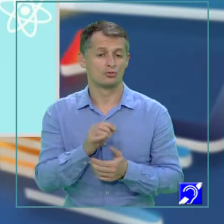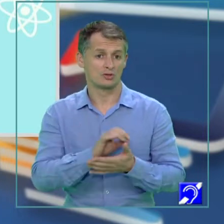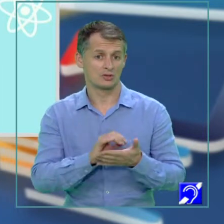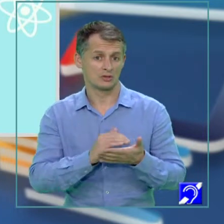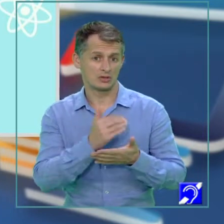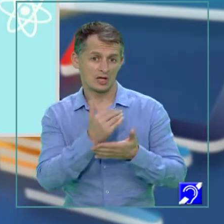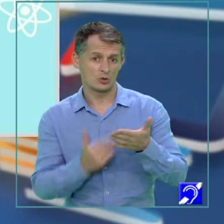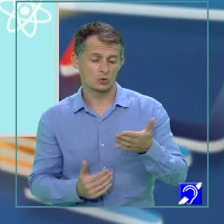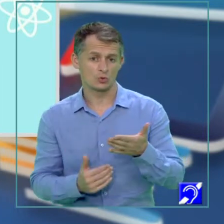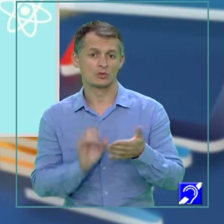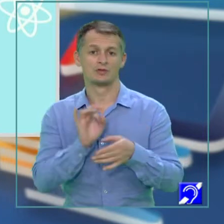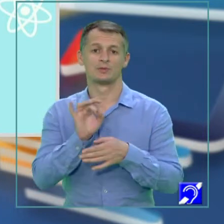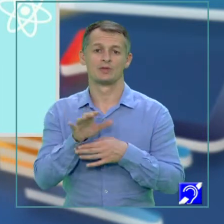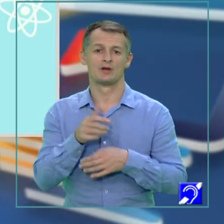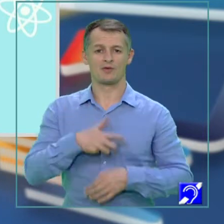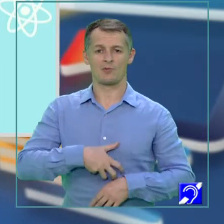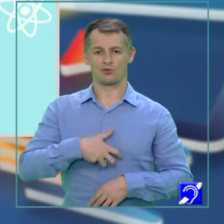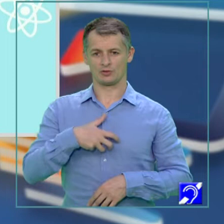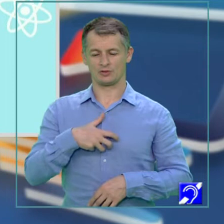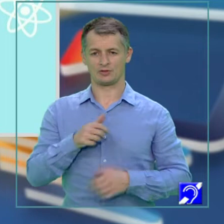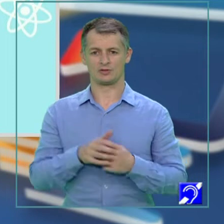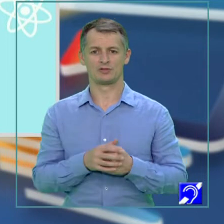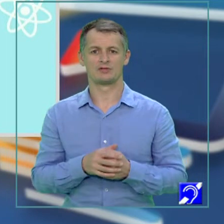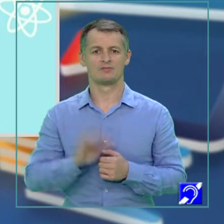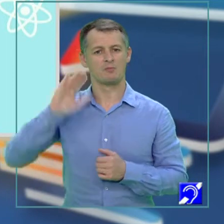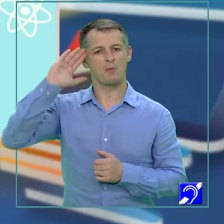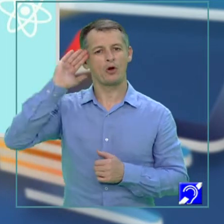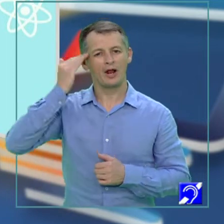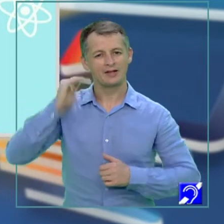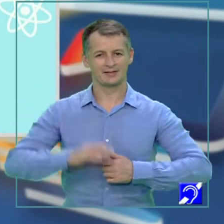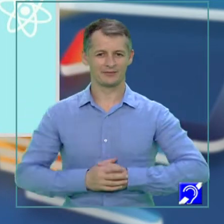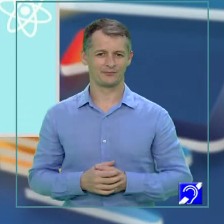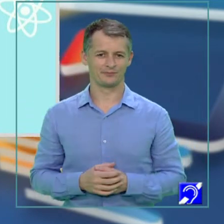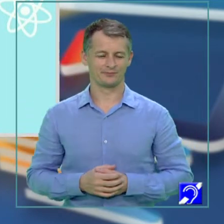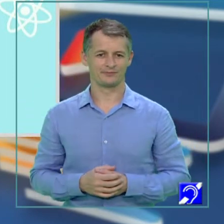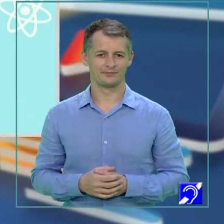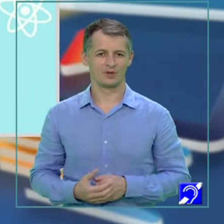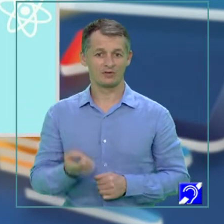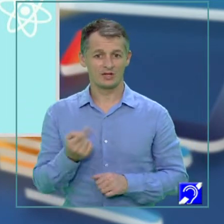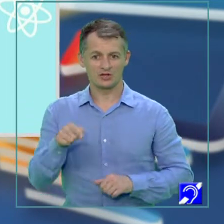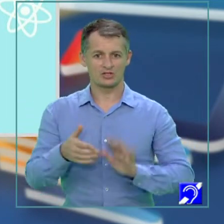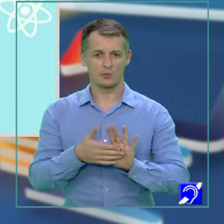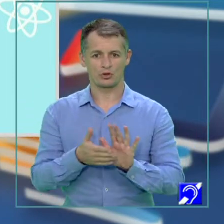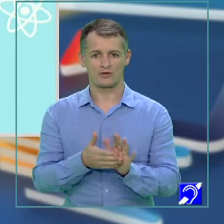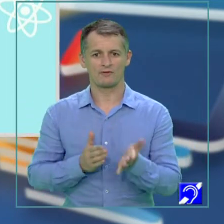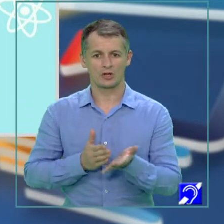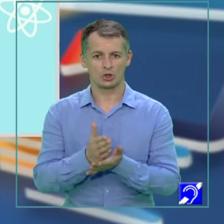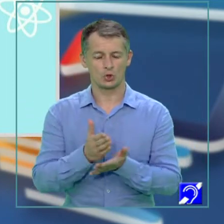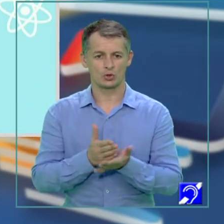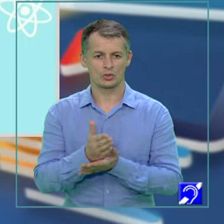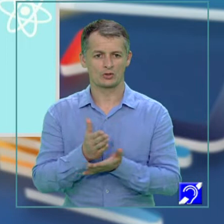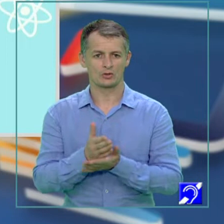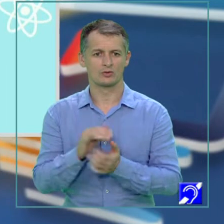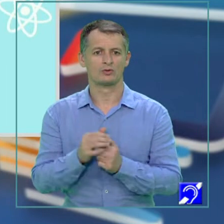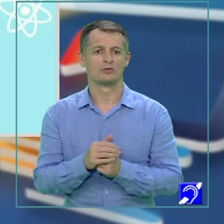emoții având caracter personal, memorialistic. Din acest motiv, întotdeauna instanța